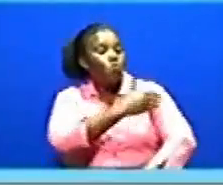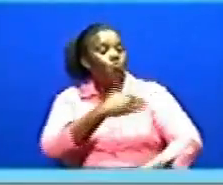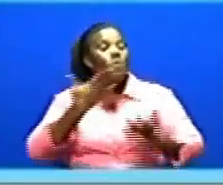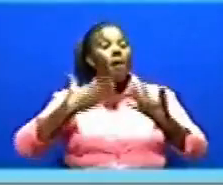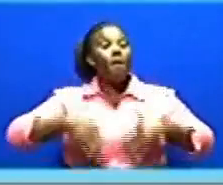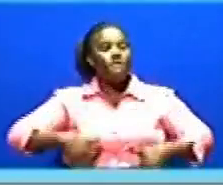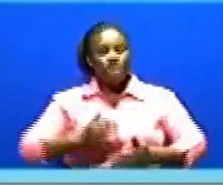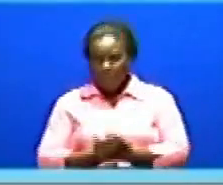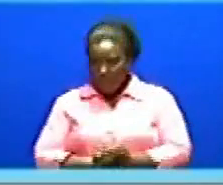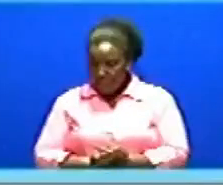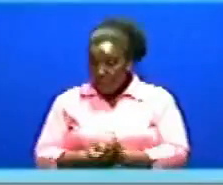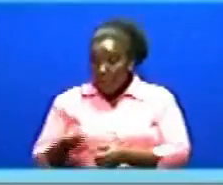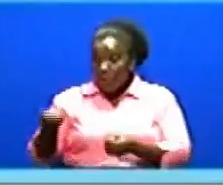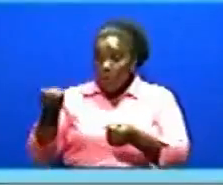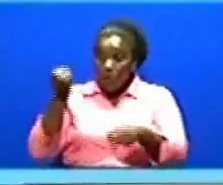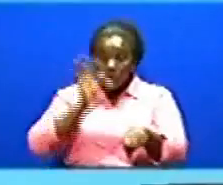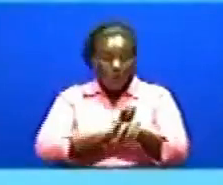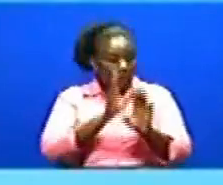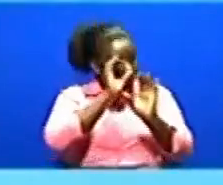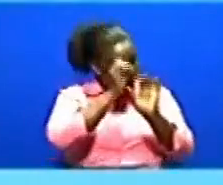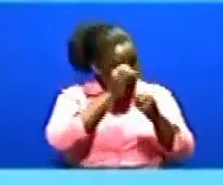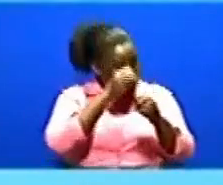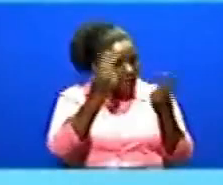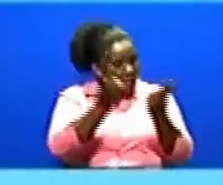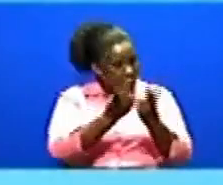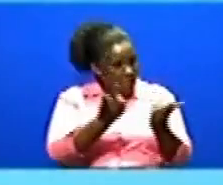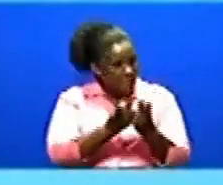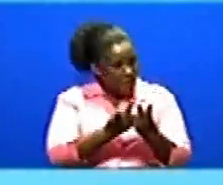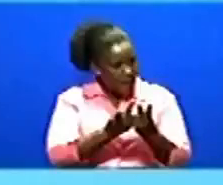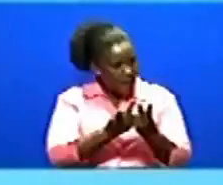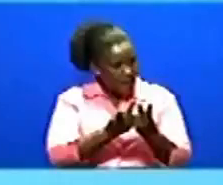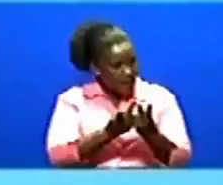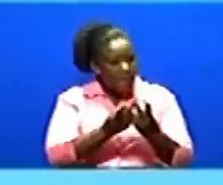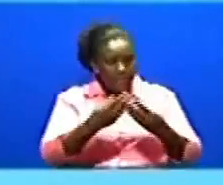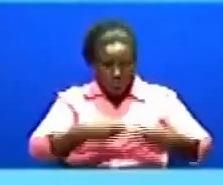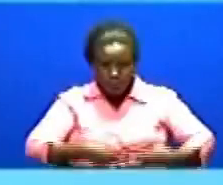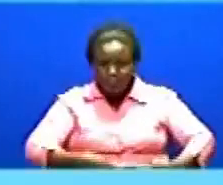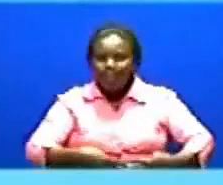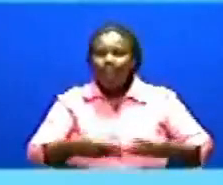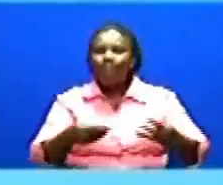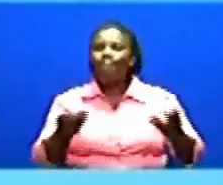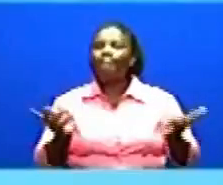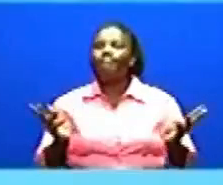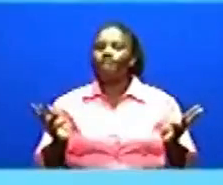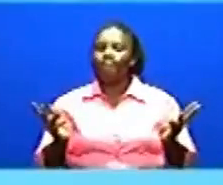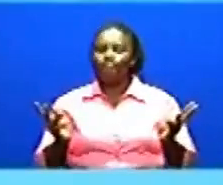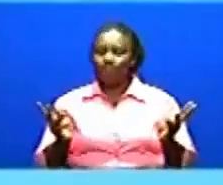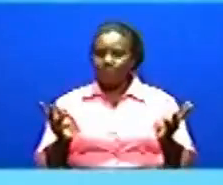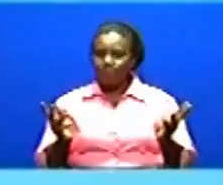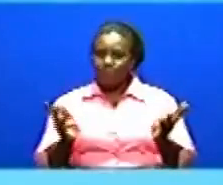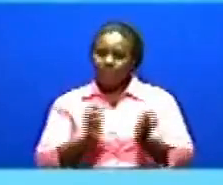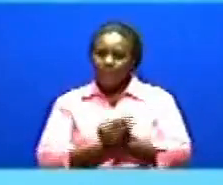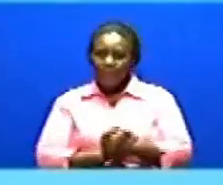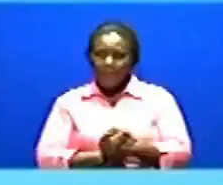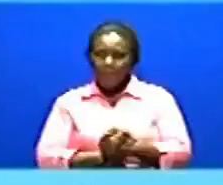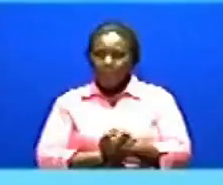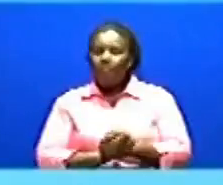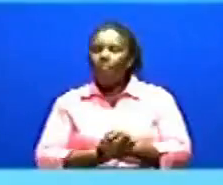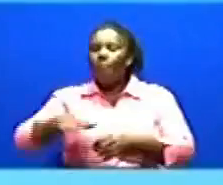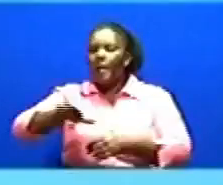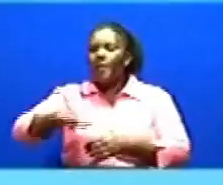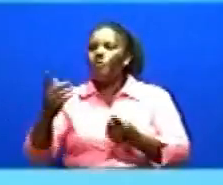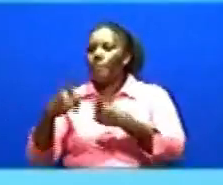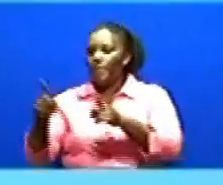Afya Na hawa watalamu wa meabara Tuna fikiri pia andani ya siku chache zijazo Tutashusha pia